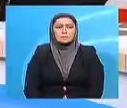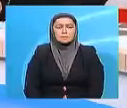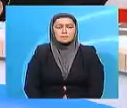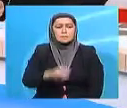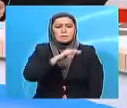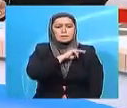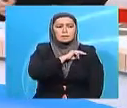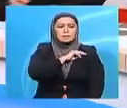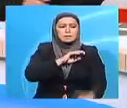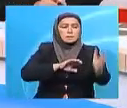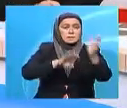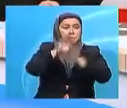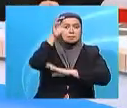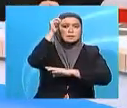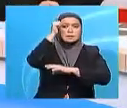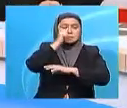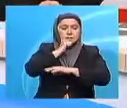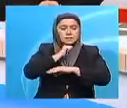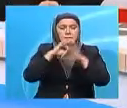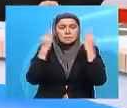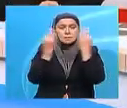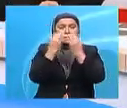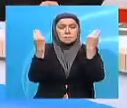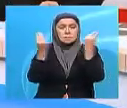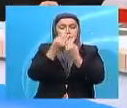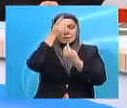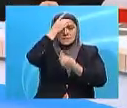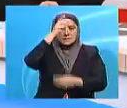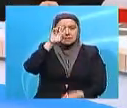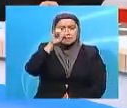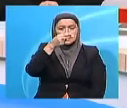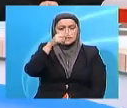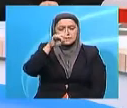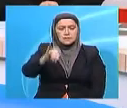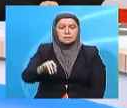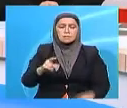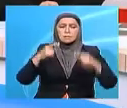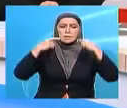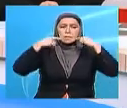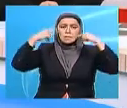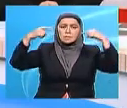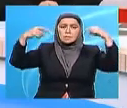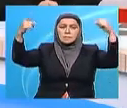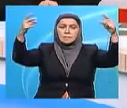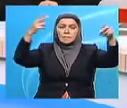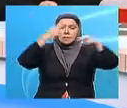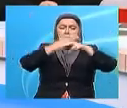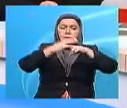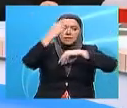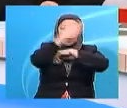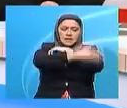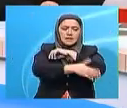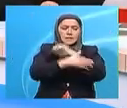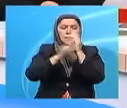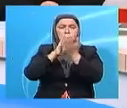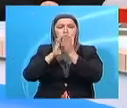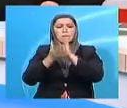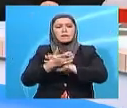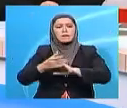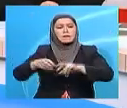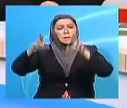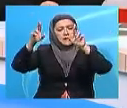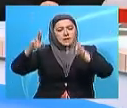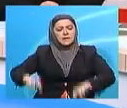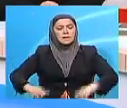Menteri Pembangunan Wanita, Keluarga dan Masyarakat, Datuk Seri Rohani Abdul Karim mengharumkan nama negara apabila menjadi warga Malaysia pertama